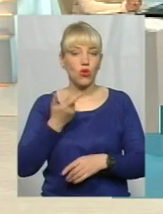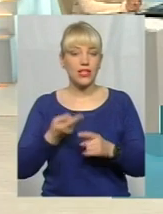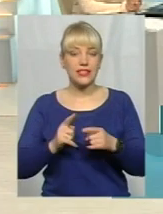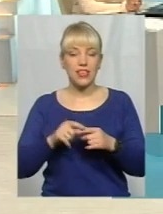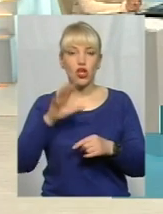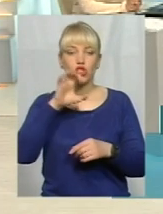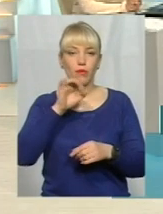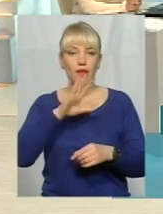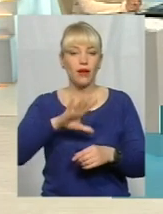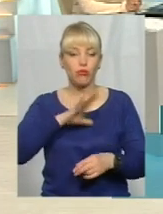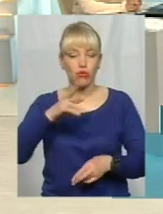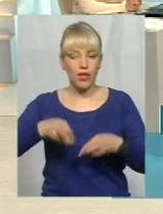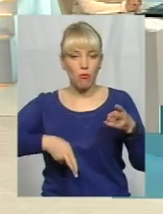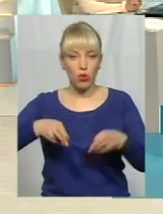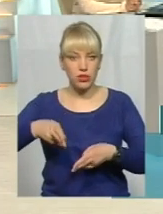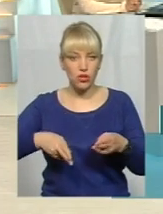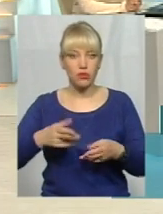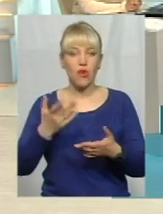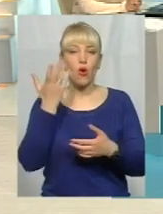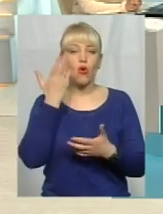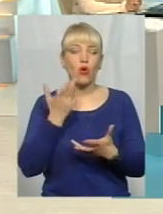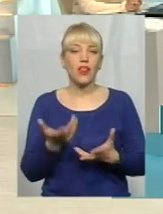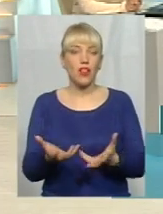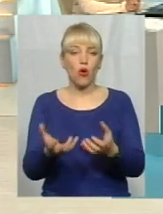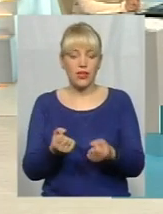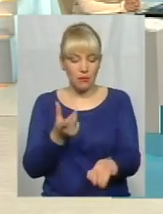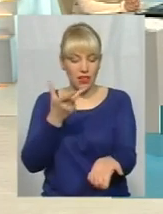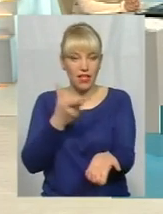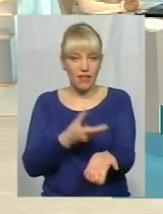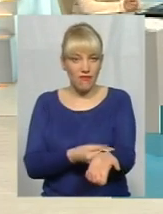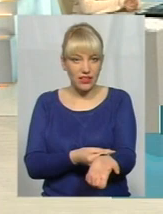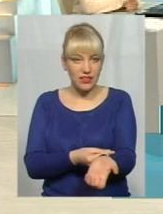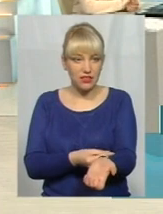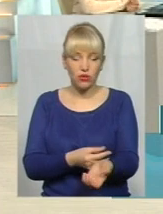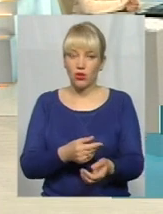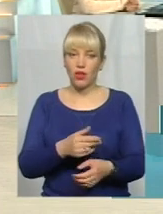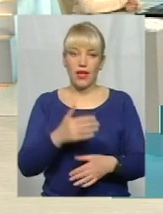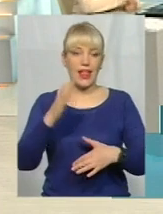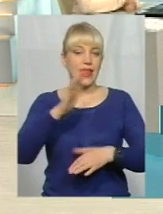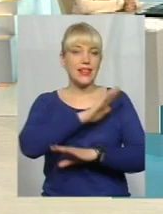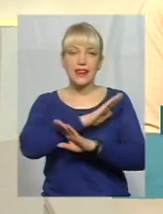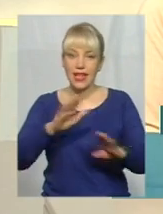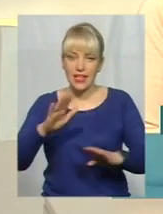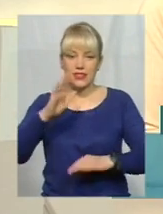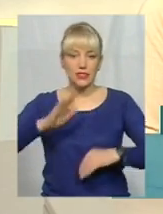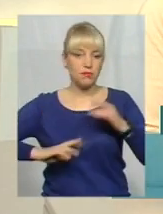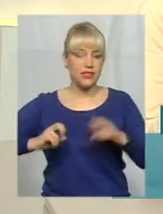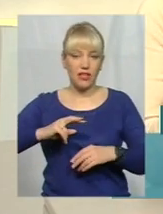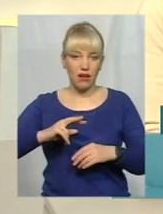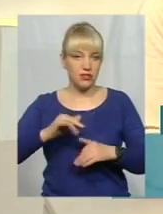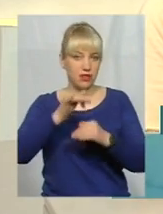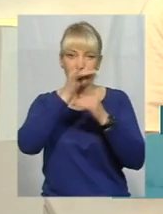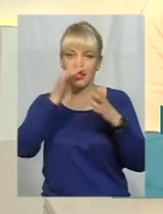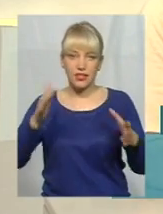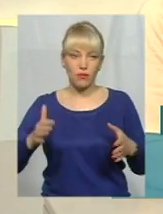простерилізована і коли вона отримала цю вакцину, не спеціаліст не в змозі. Тобто, якщо собака